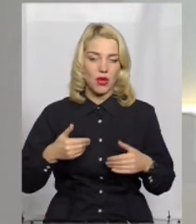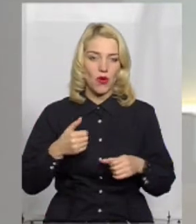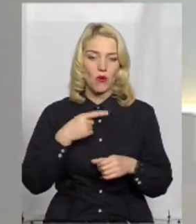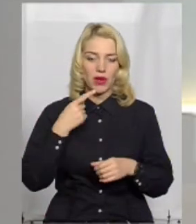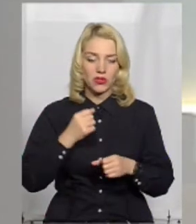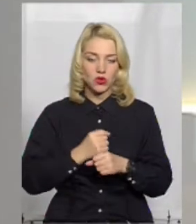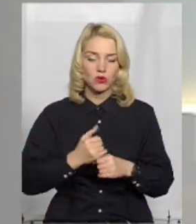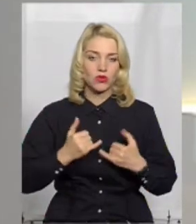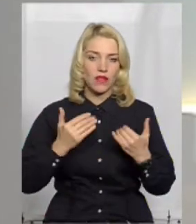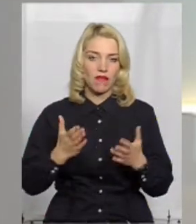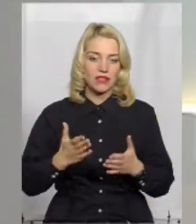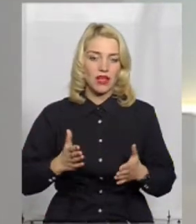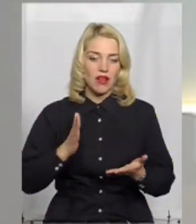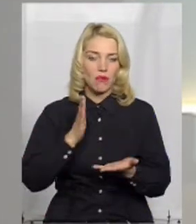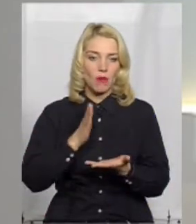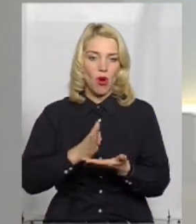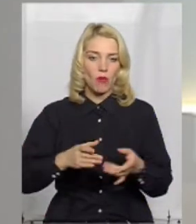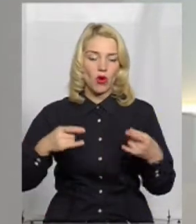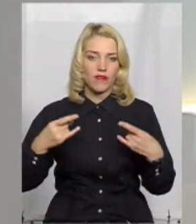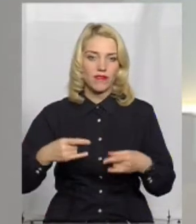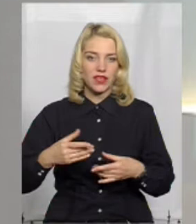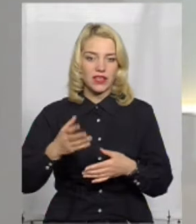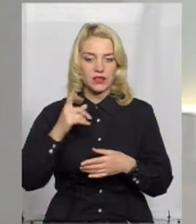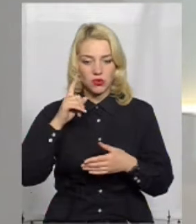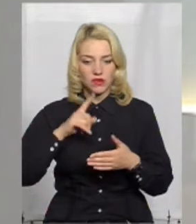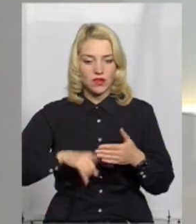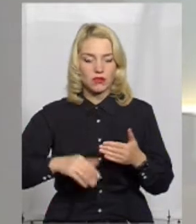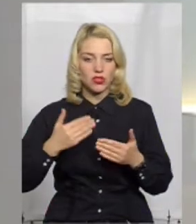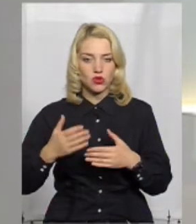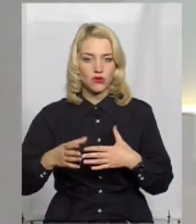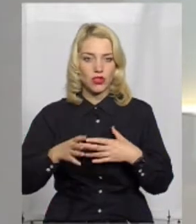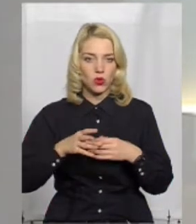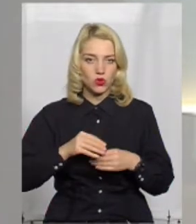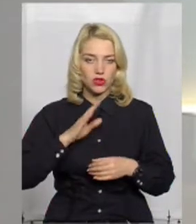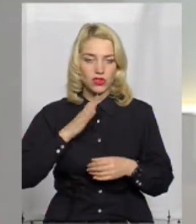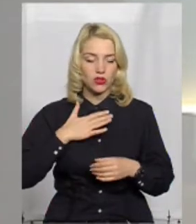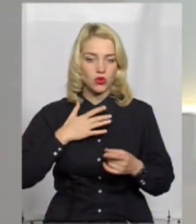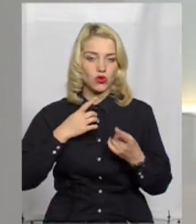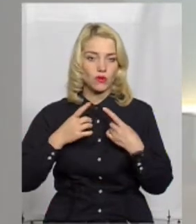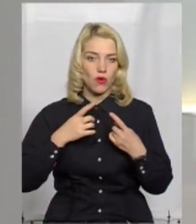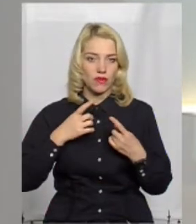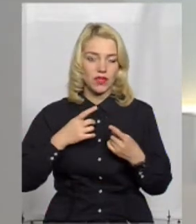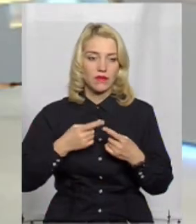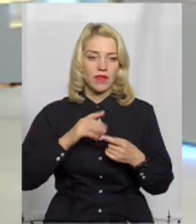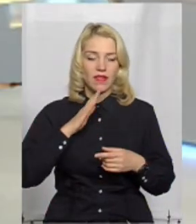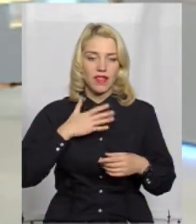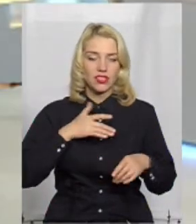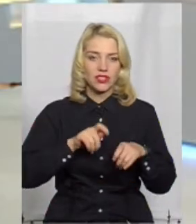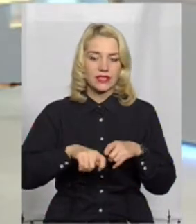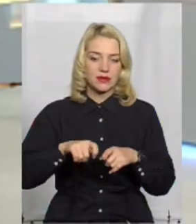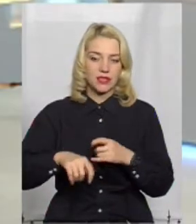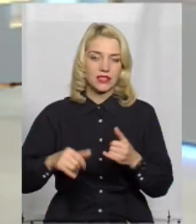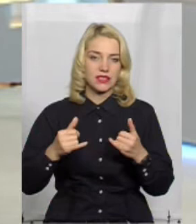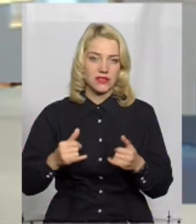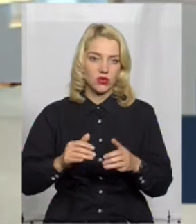працюємо для вас у прямому ефірі і сподіваємося, що ви долучитеся до нашої розмови. Наші експерти сьогодні.